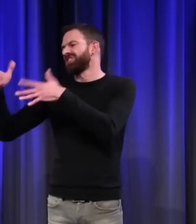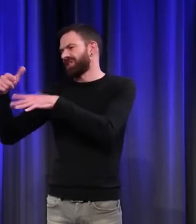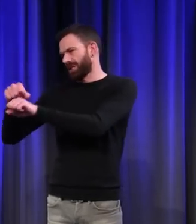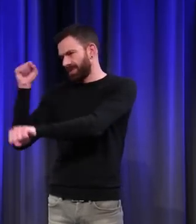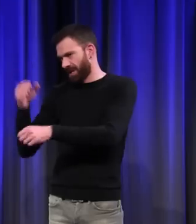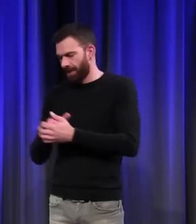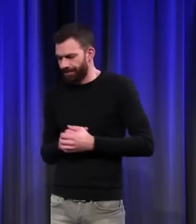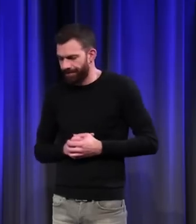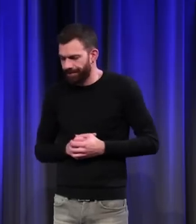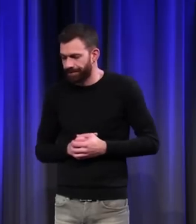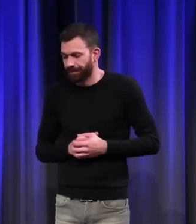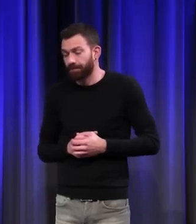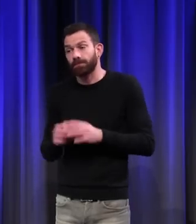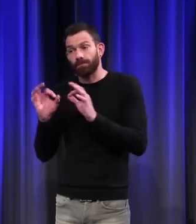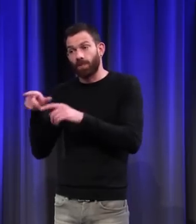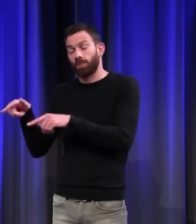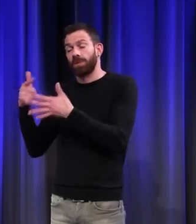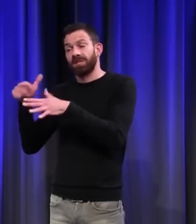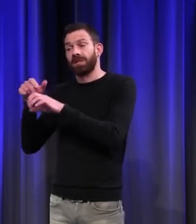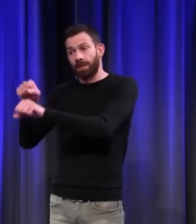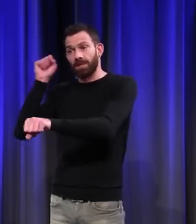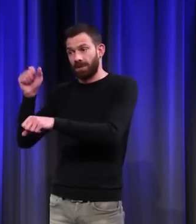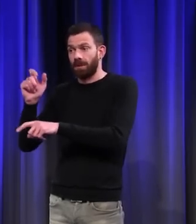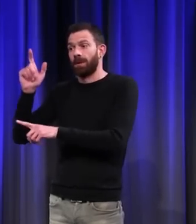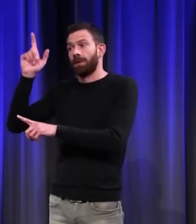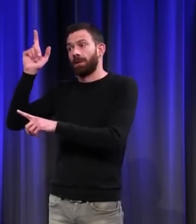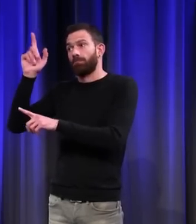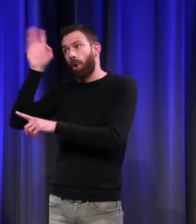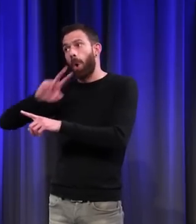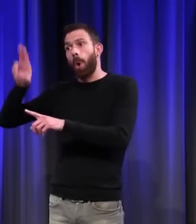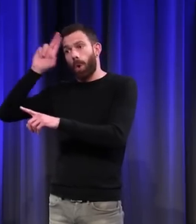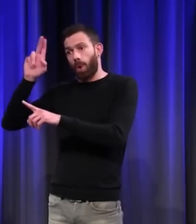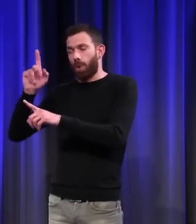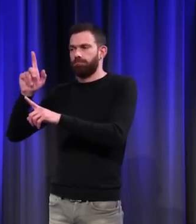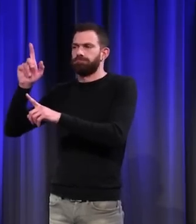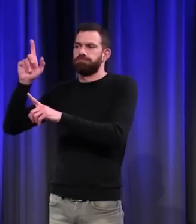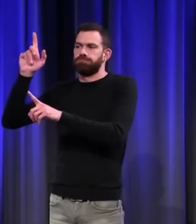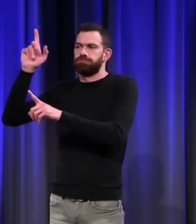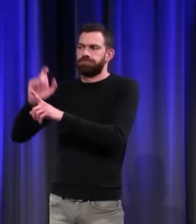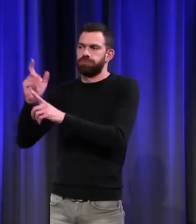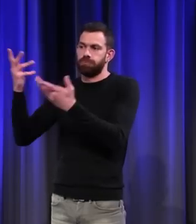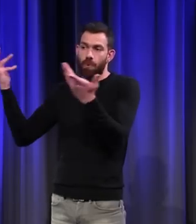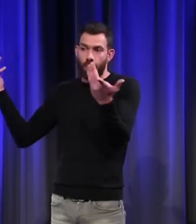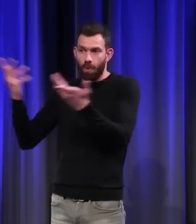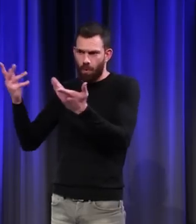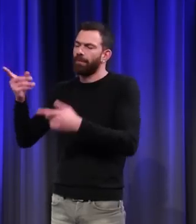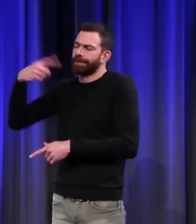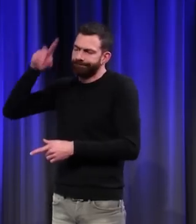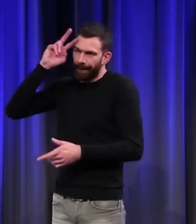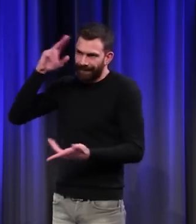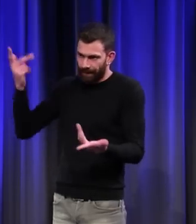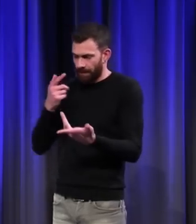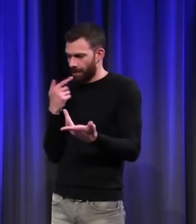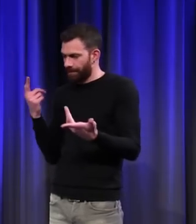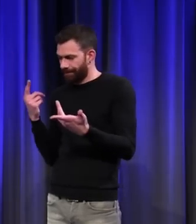'est d'ailleurs à partir du XVIIe siècle qu'en Europe, on commence cette habitude qui nous est familière de